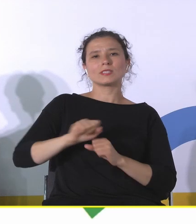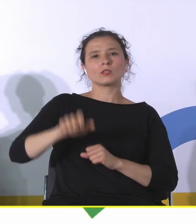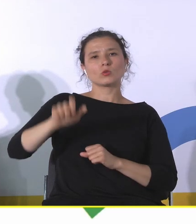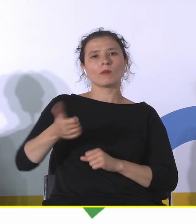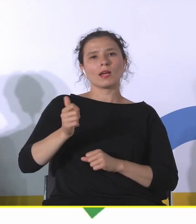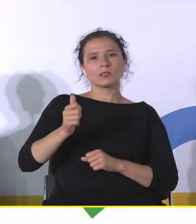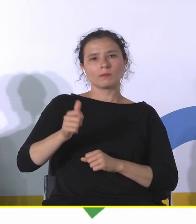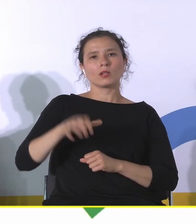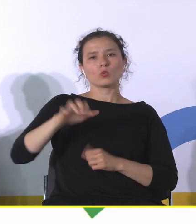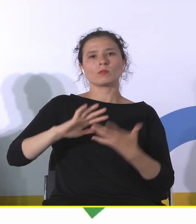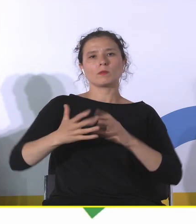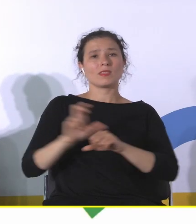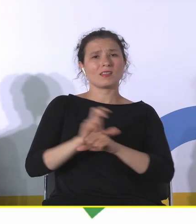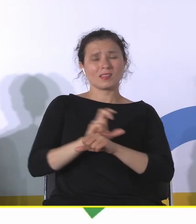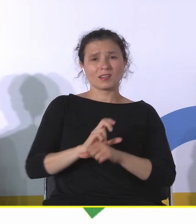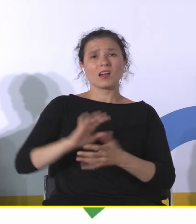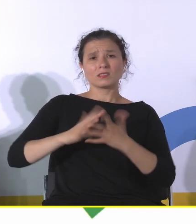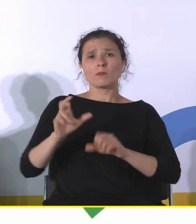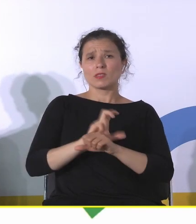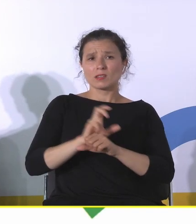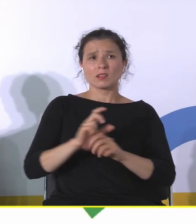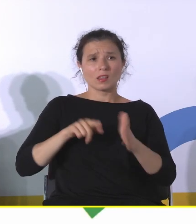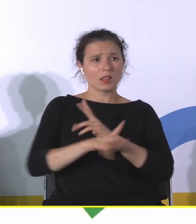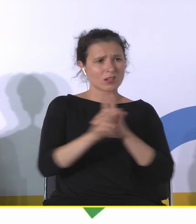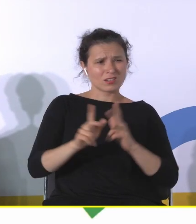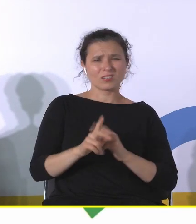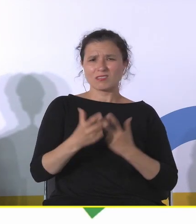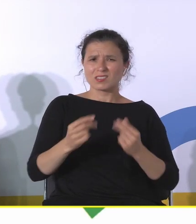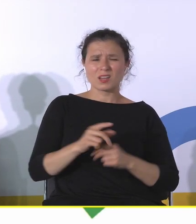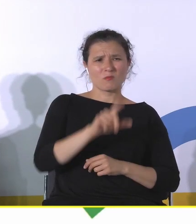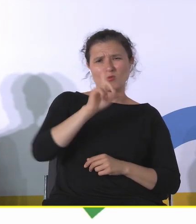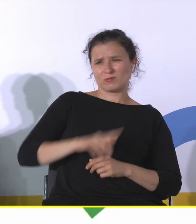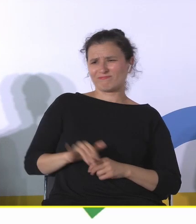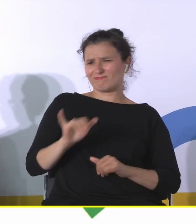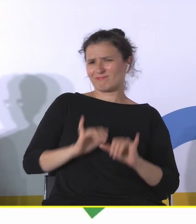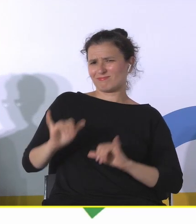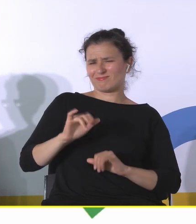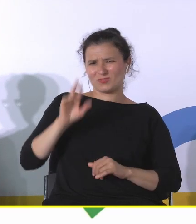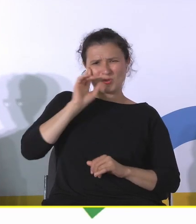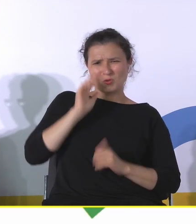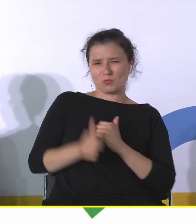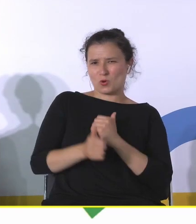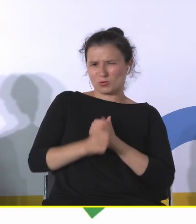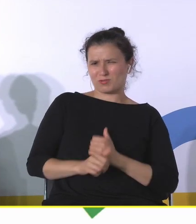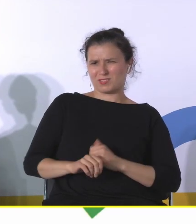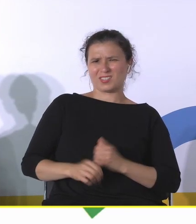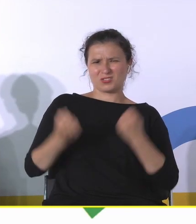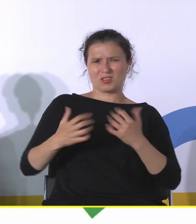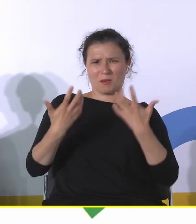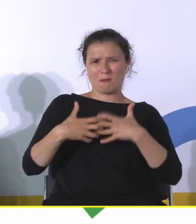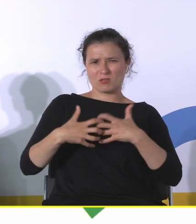techniki nie są dla każdego, bo ludzie nie zawsze rozumieją, o co w tym chodzi, prawda? Jakieś ciężkie maszyny, jakieś korytarze górnicze i tak dalej.